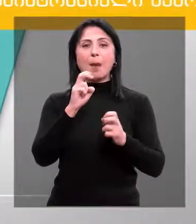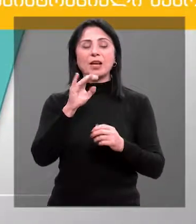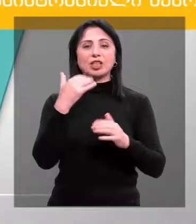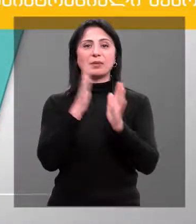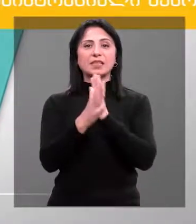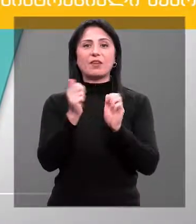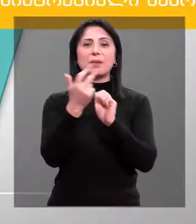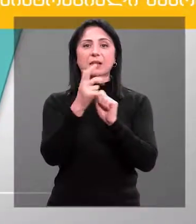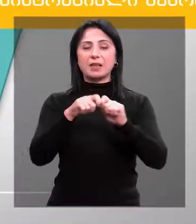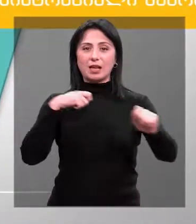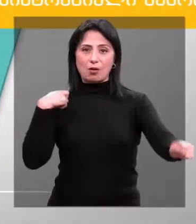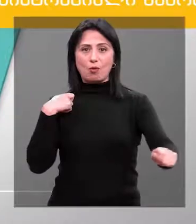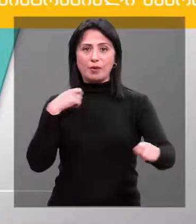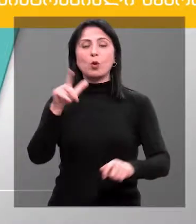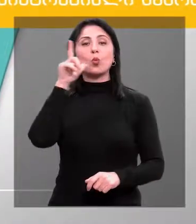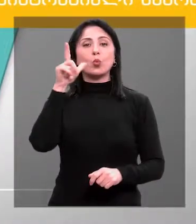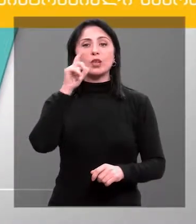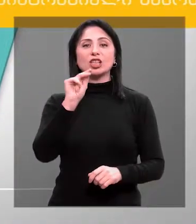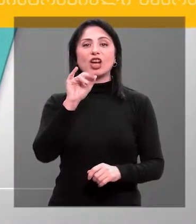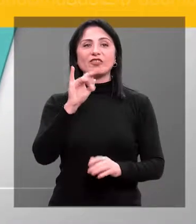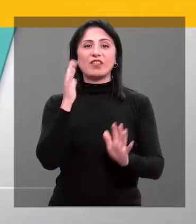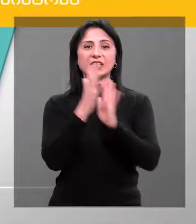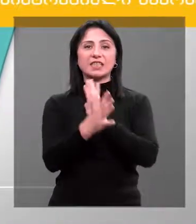saat 10-dan 18-dək müraciət edin.